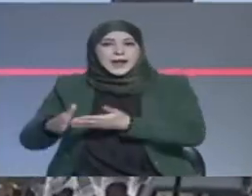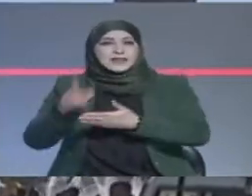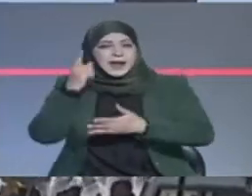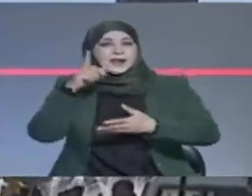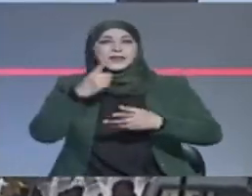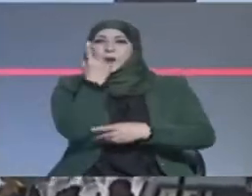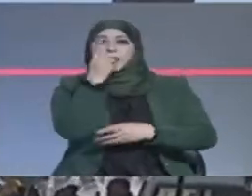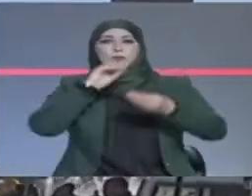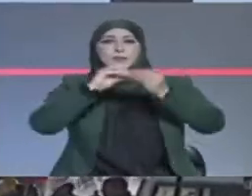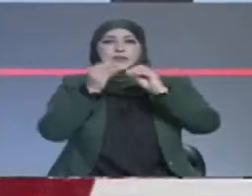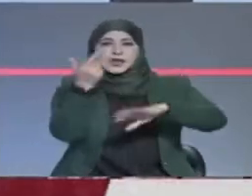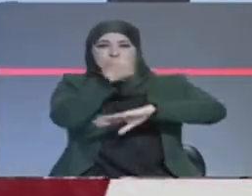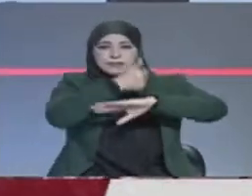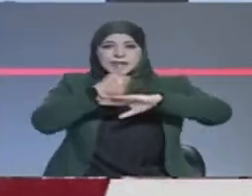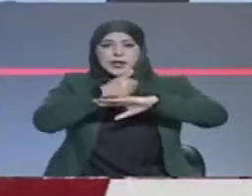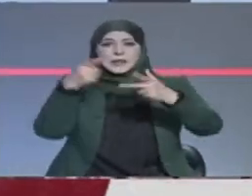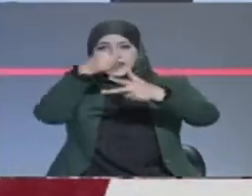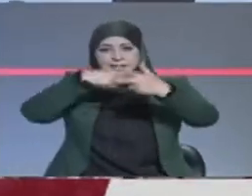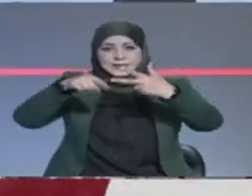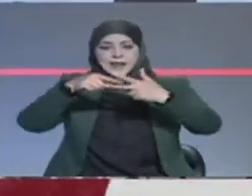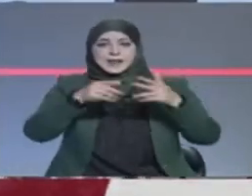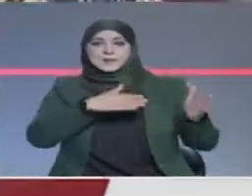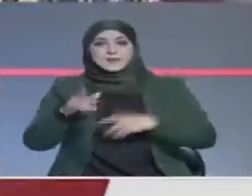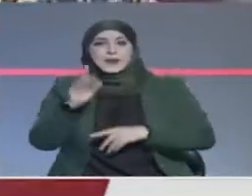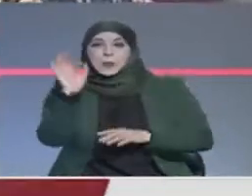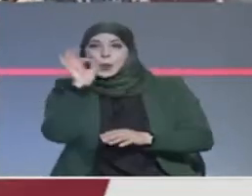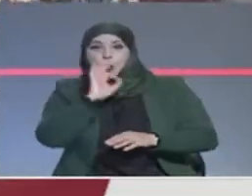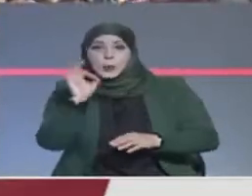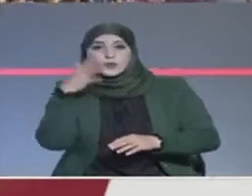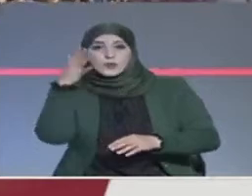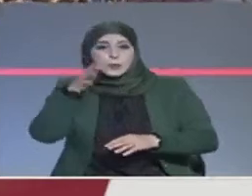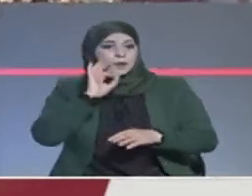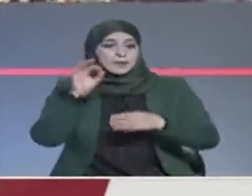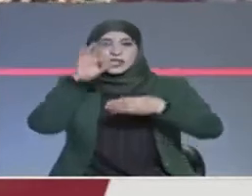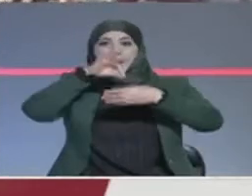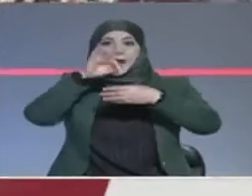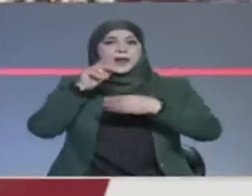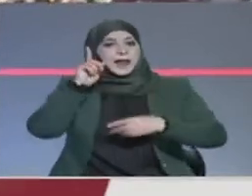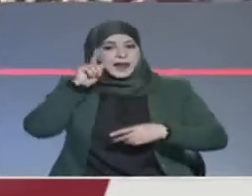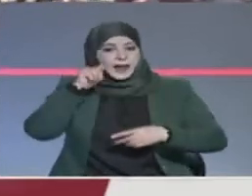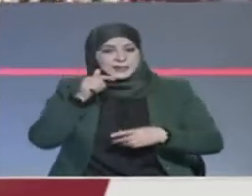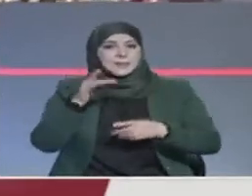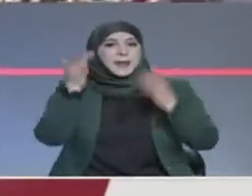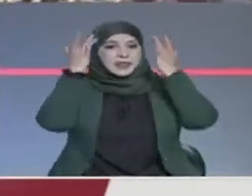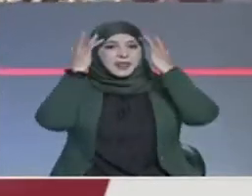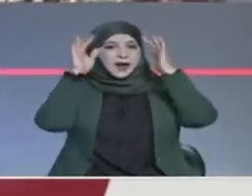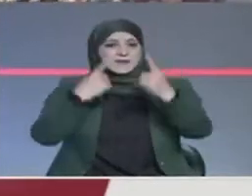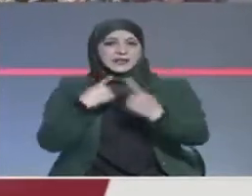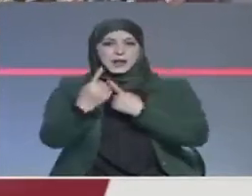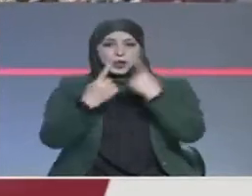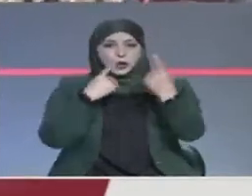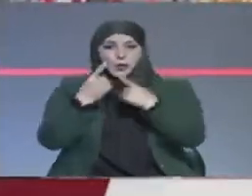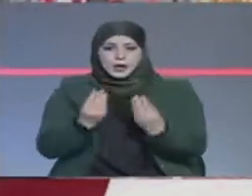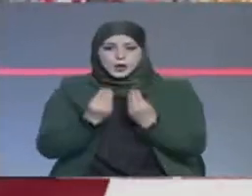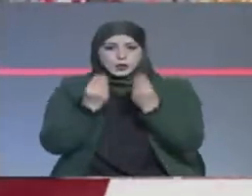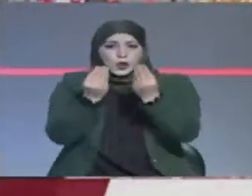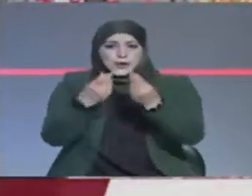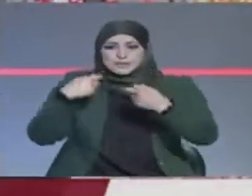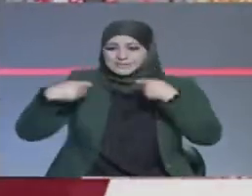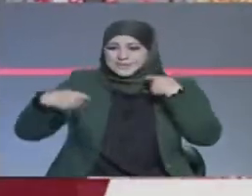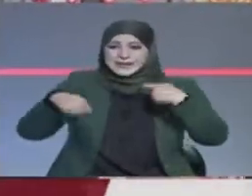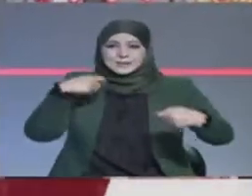الأزمة على ما يبدو ليس هناك من أفق لحل الأزمة في تونس وتغليب ثقافة الحوار وتقديم التنازلات بين